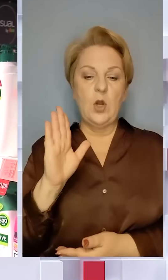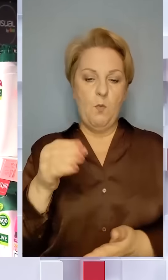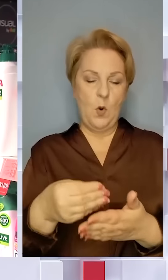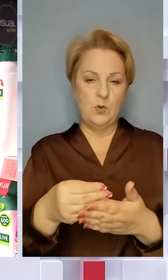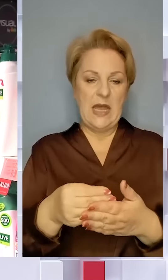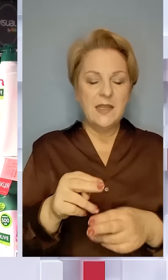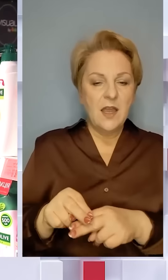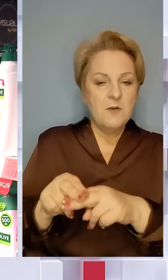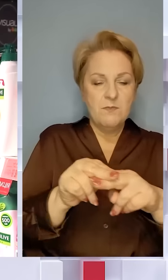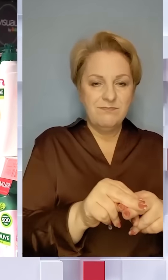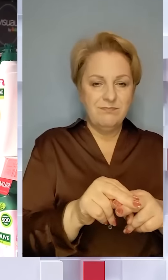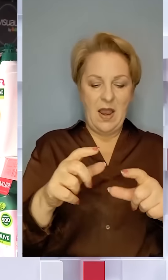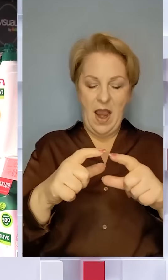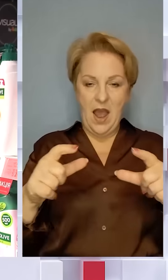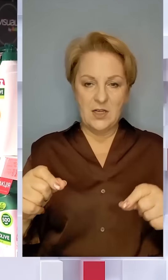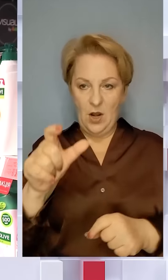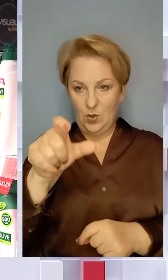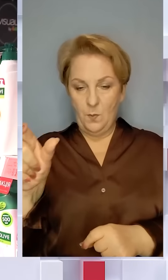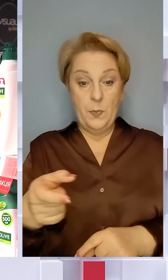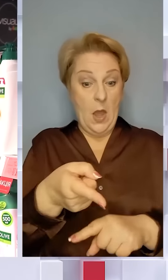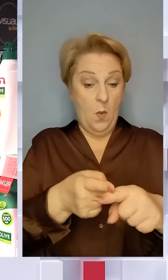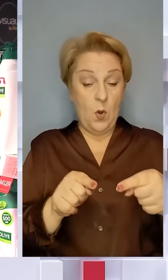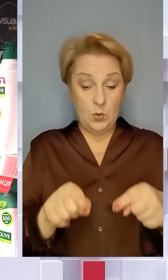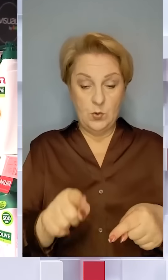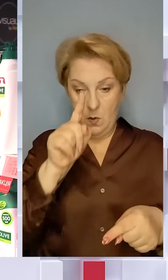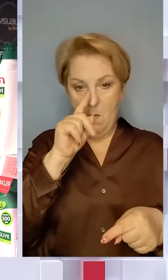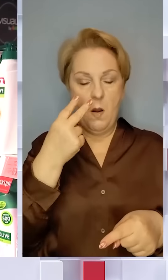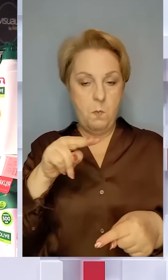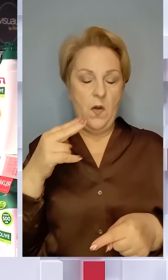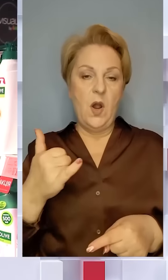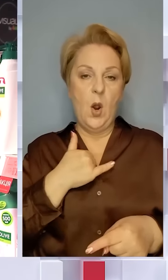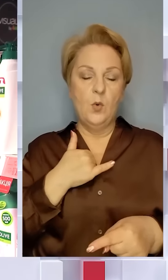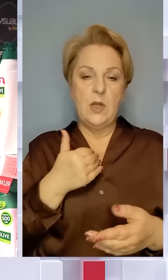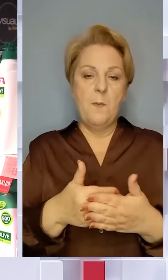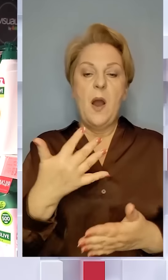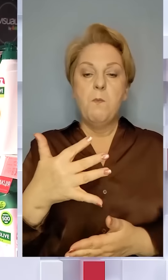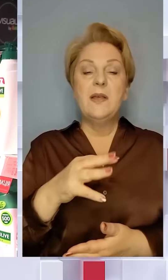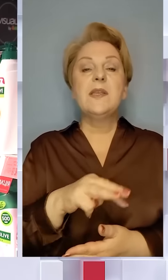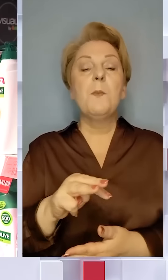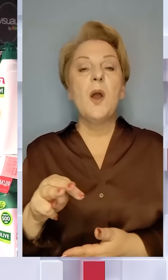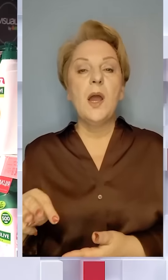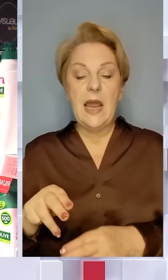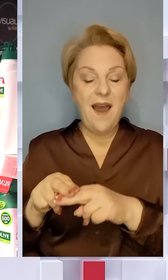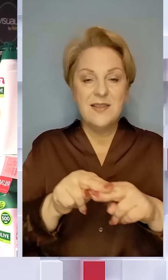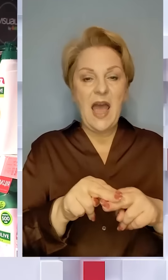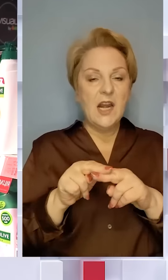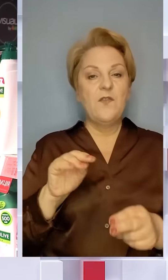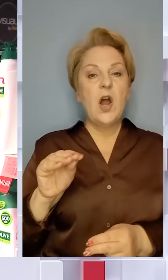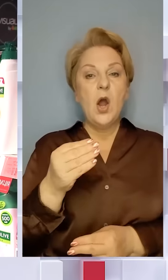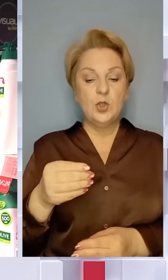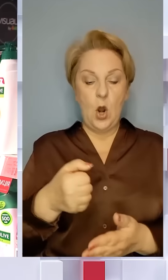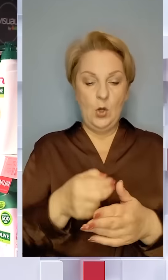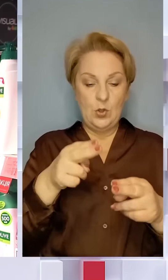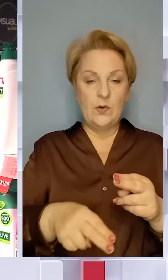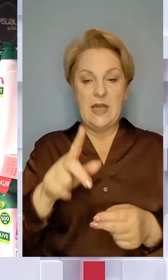сума нарахована на картки споживачів. Вже за половину цього місяця ми бачимо, що у нас майже 50 мільйонів нарахувань в жовтні. Тобто до